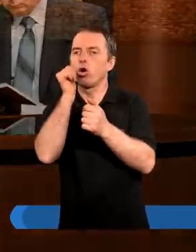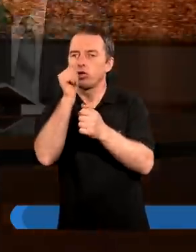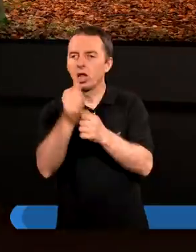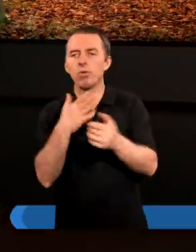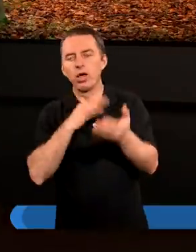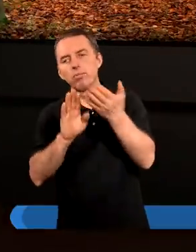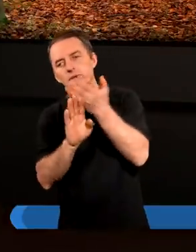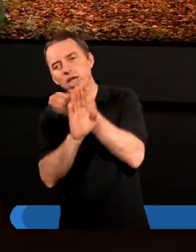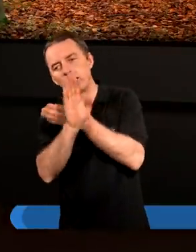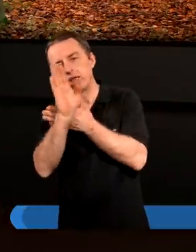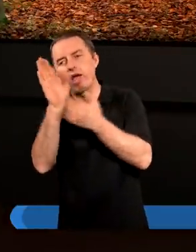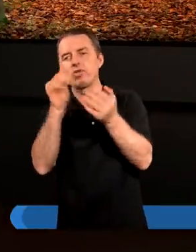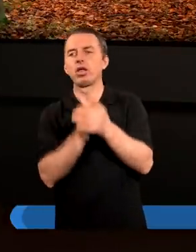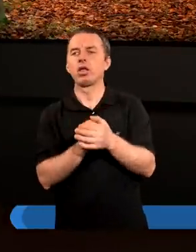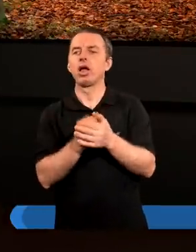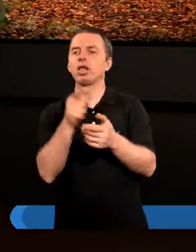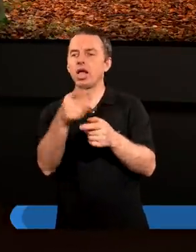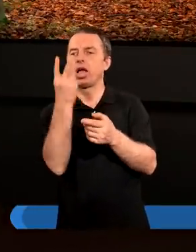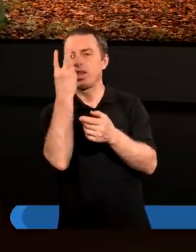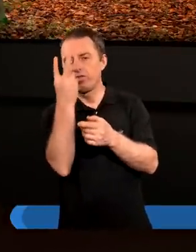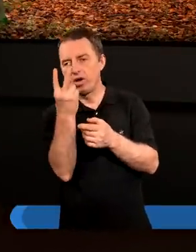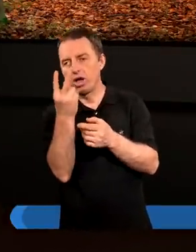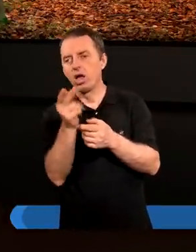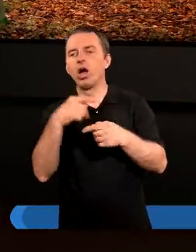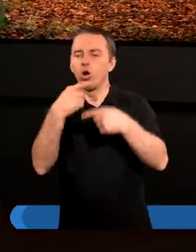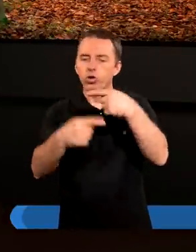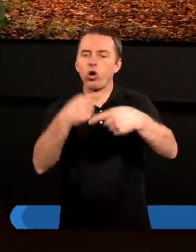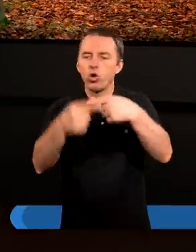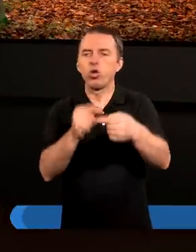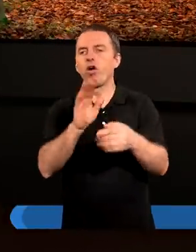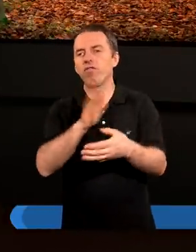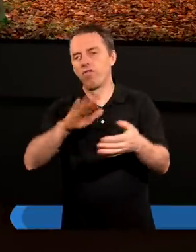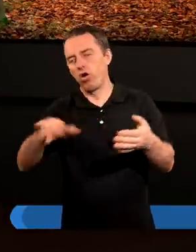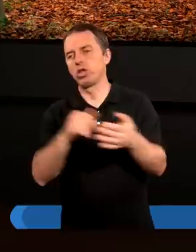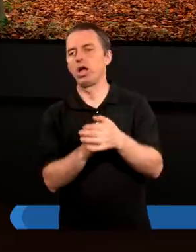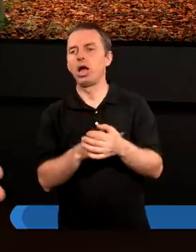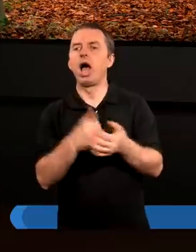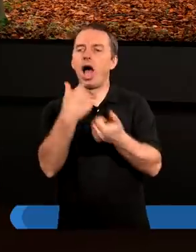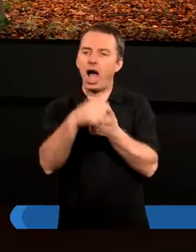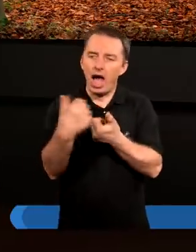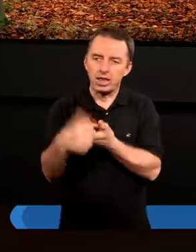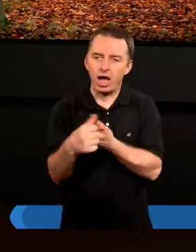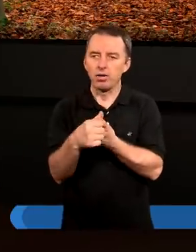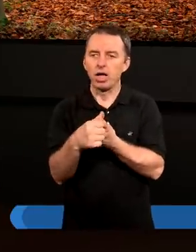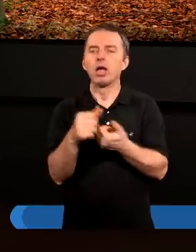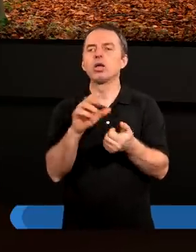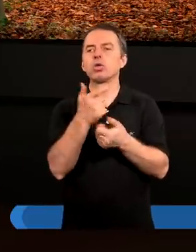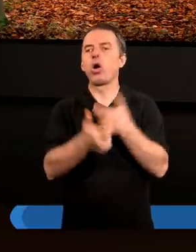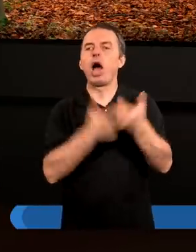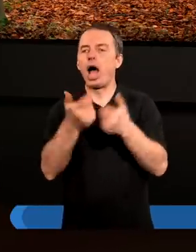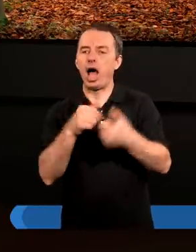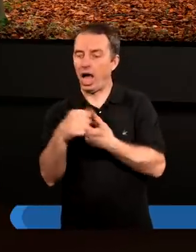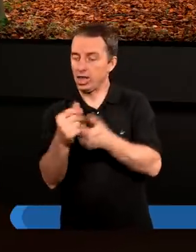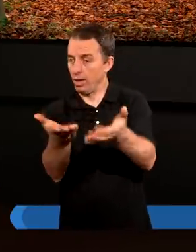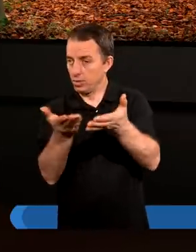przedstawione te dwa rodowody według Adama, co nam Adam